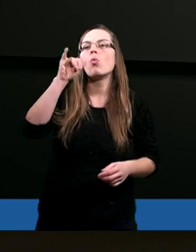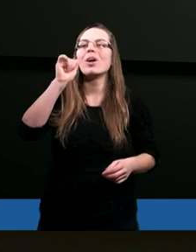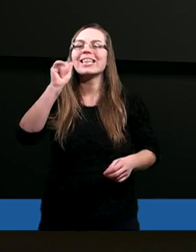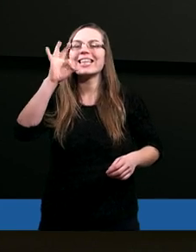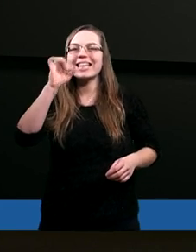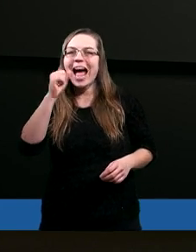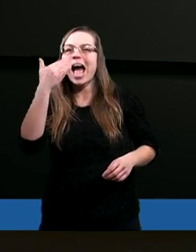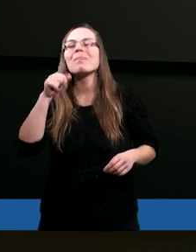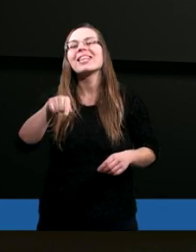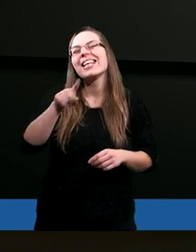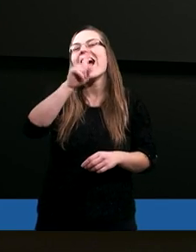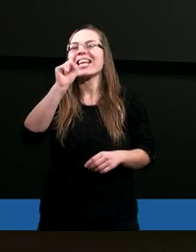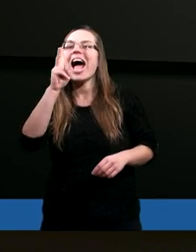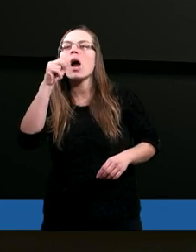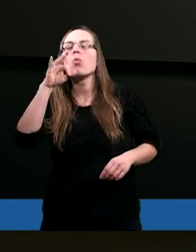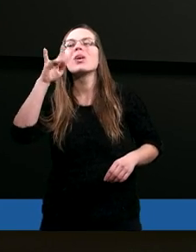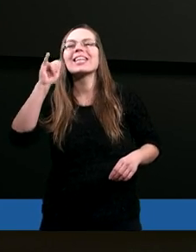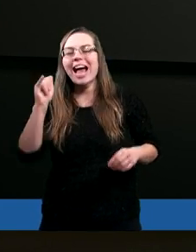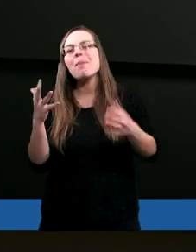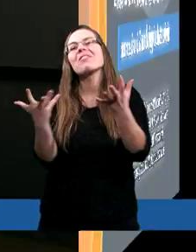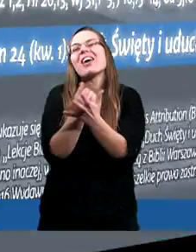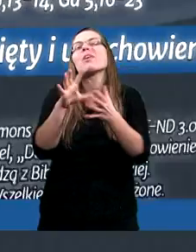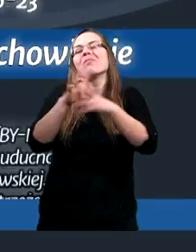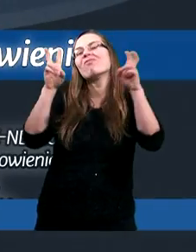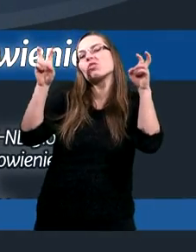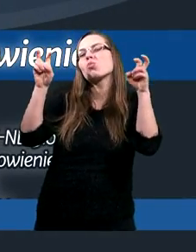Chociaż to za kulisami weźmie w cudzysłów.